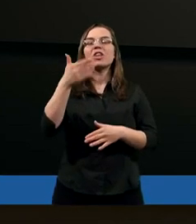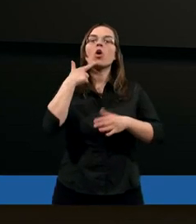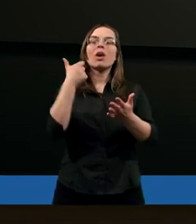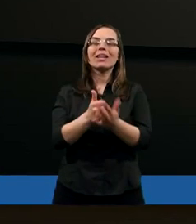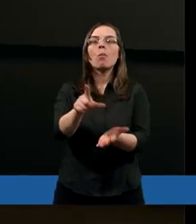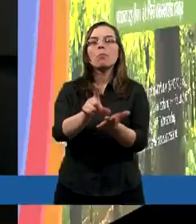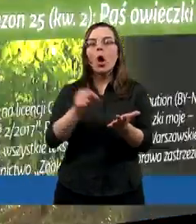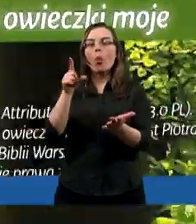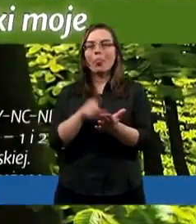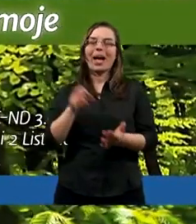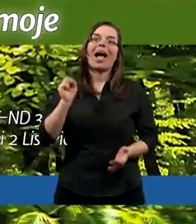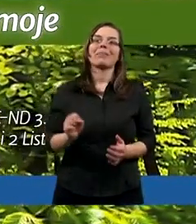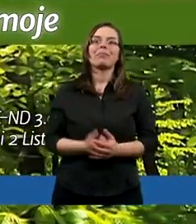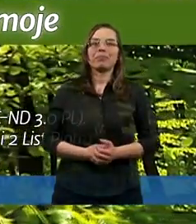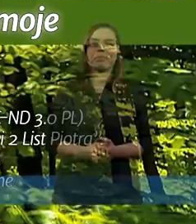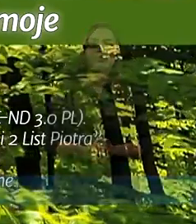Piotra.